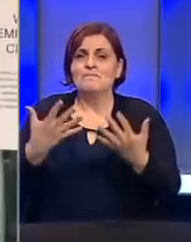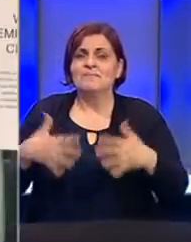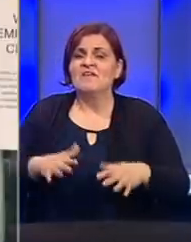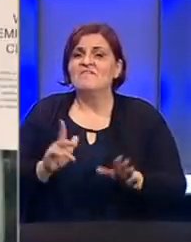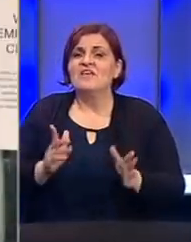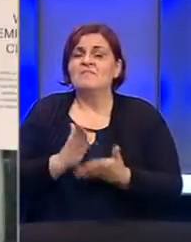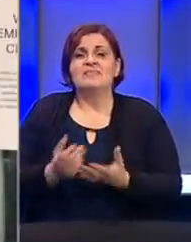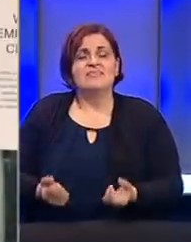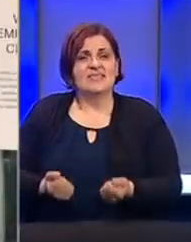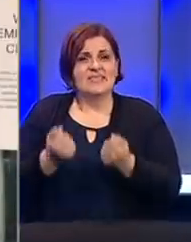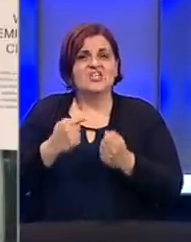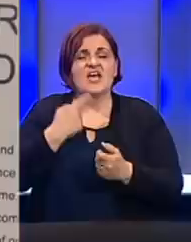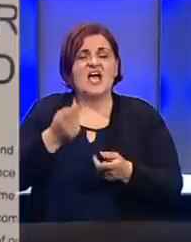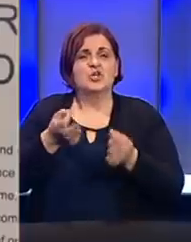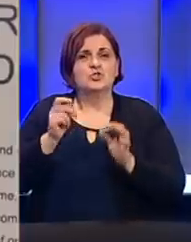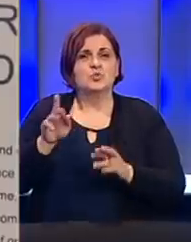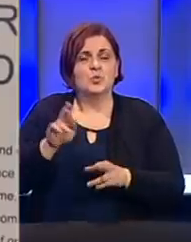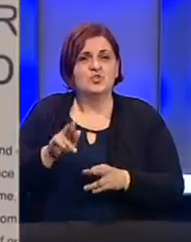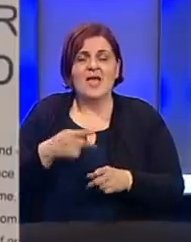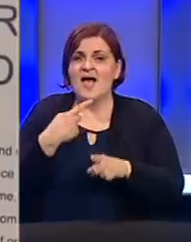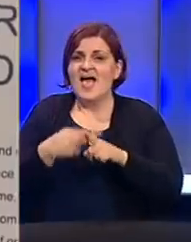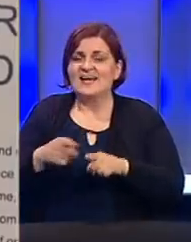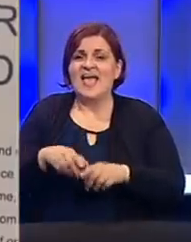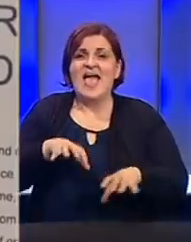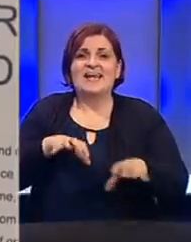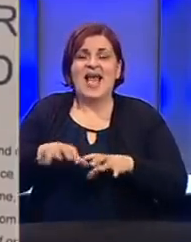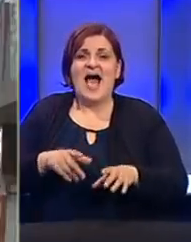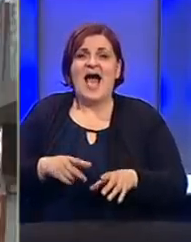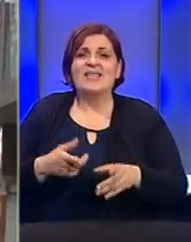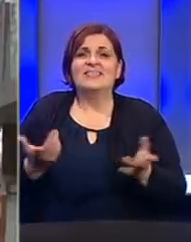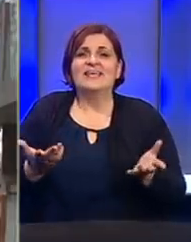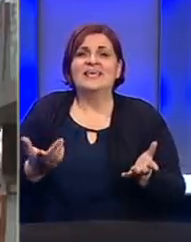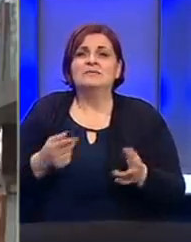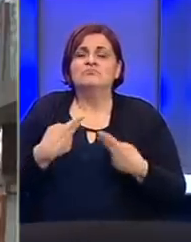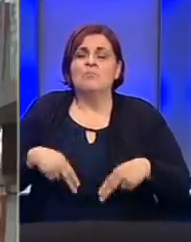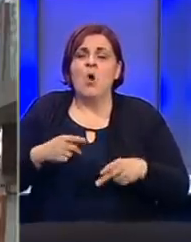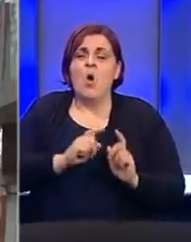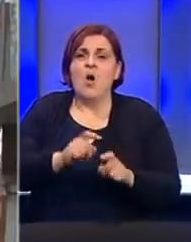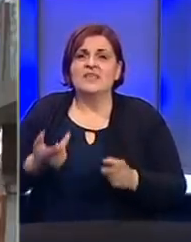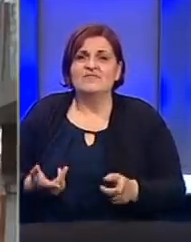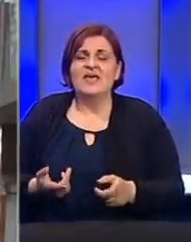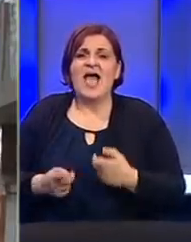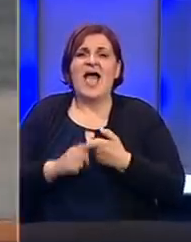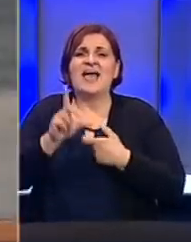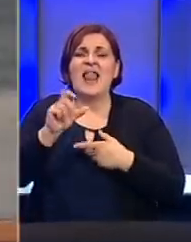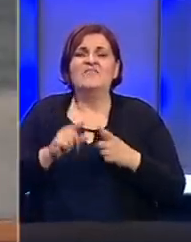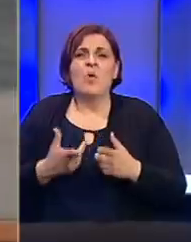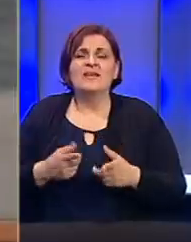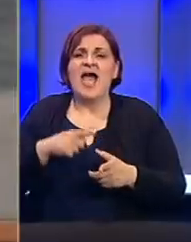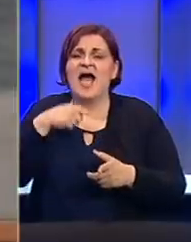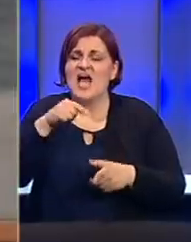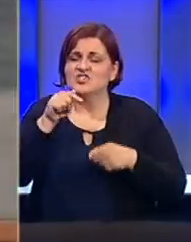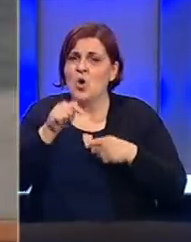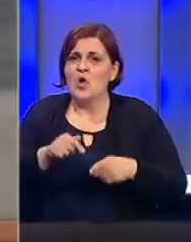vjerovatno će biti teško, smatraju ekonomisti. Razlog, radnici koji brinu zbog rizika od infekcije. Kalifornijski guverner navodi kako će